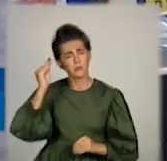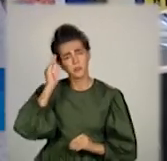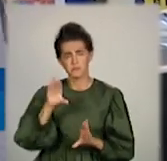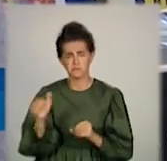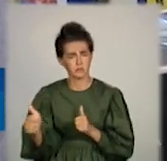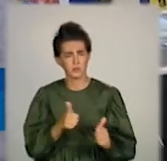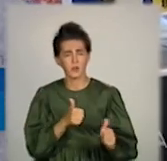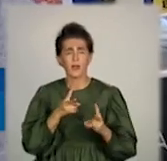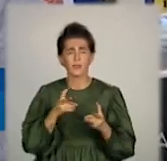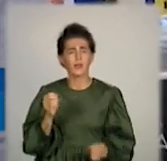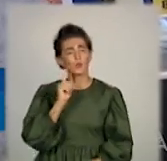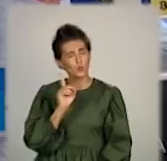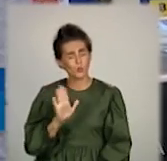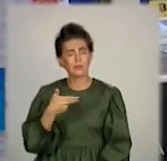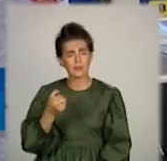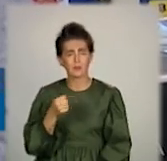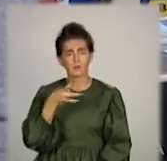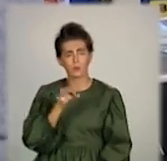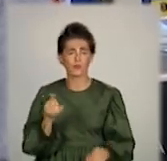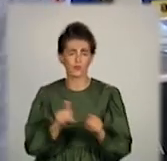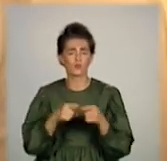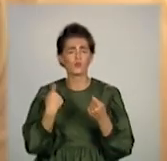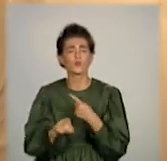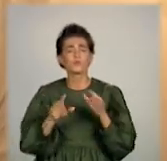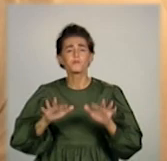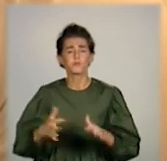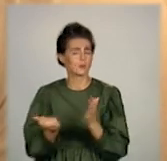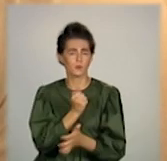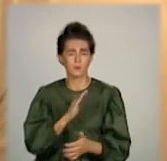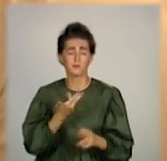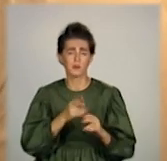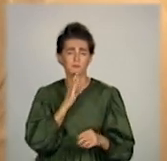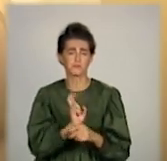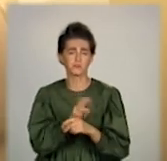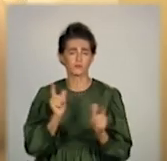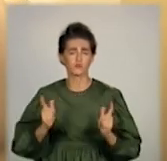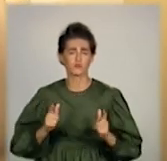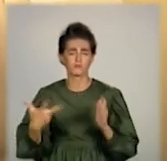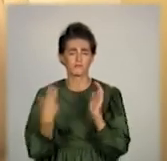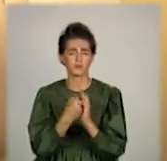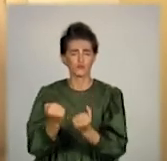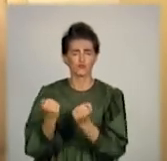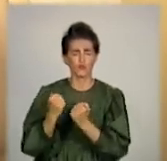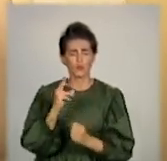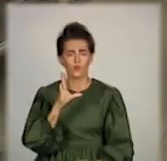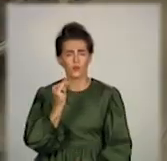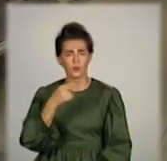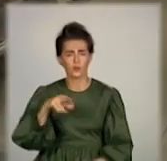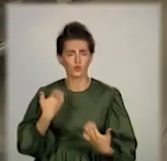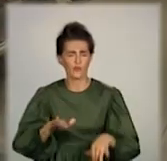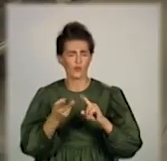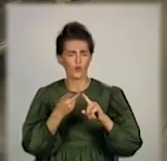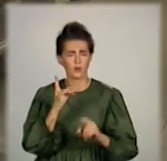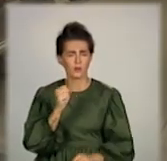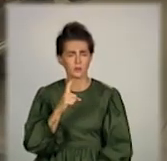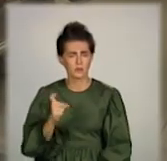тут. Може би не зовсім удобно, але це іншого поміщення не знайшлося. Ганна вирішила захиститися від ковіду. Робить щеплення вже вдруге.